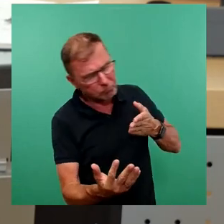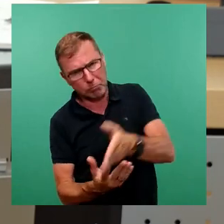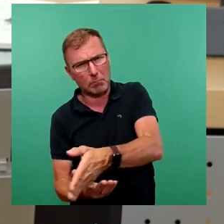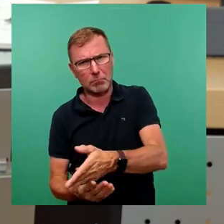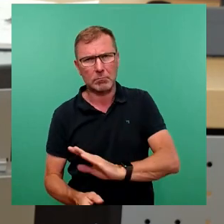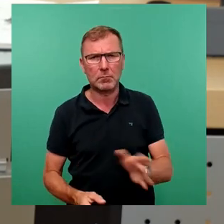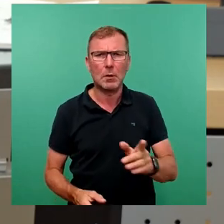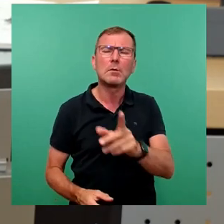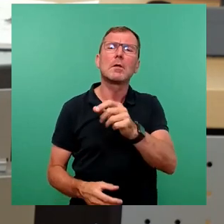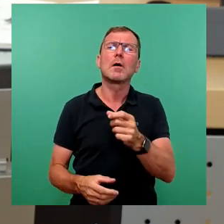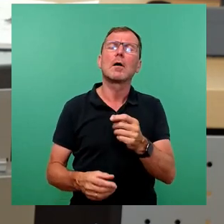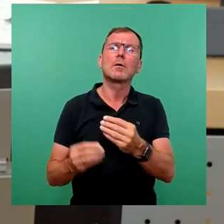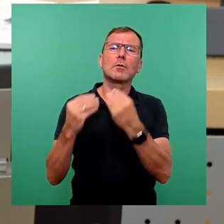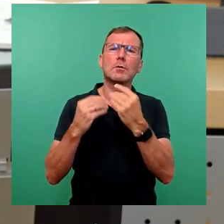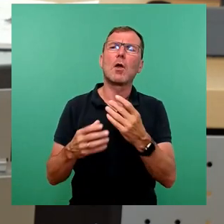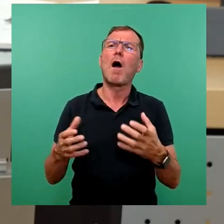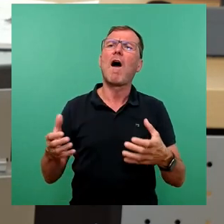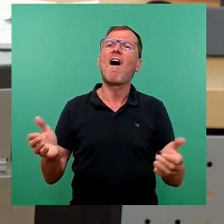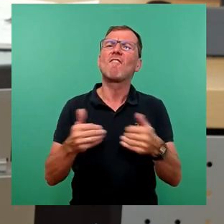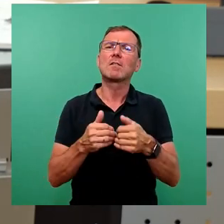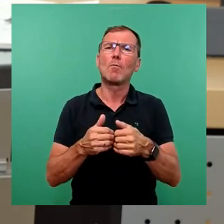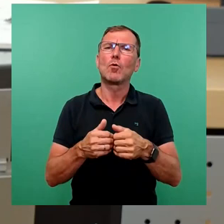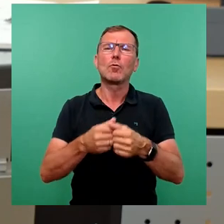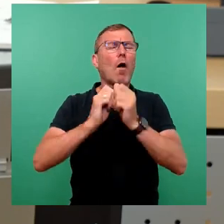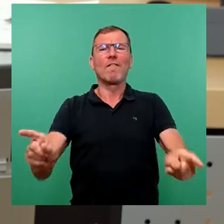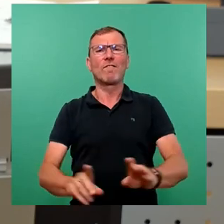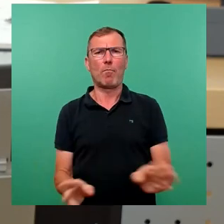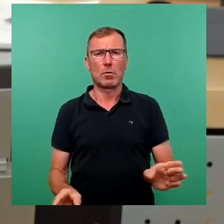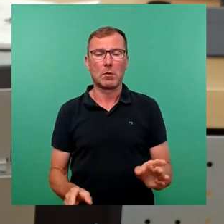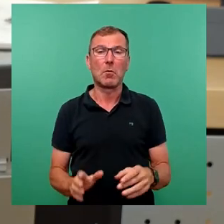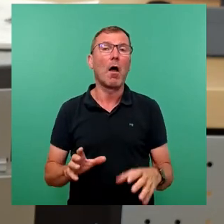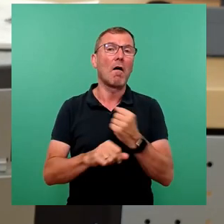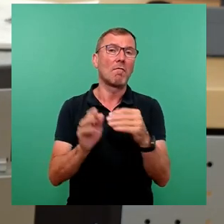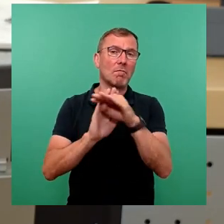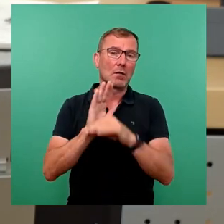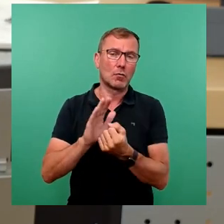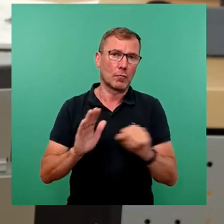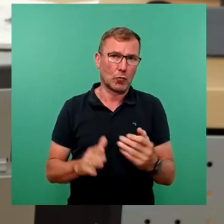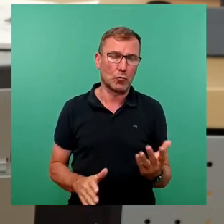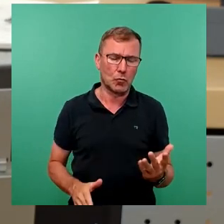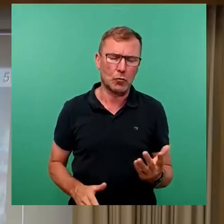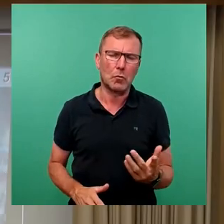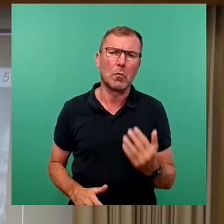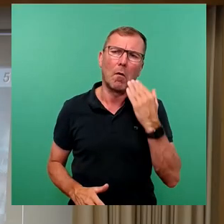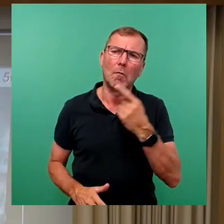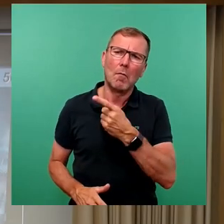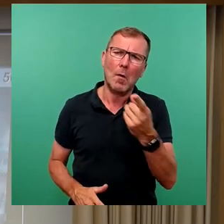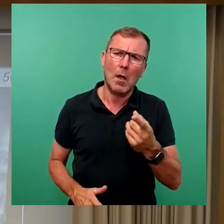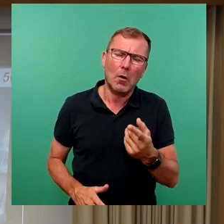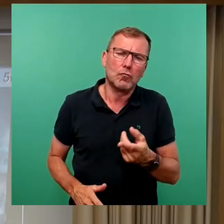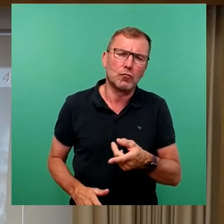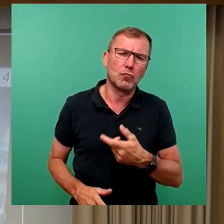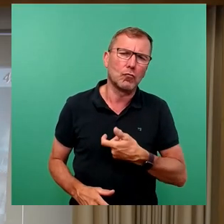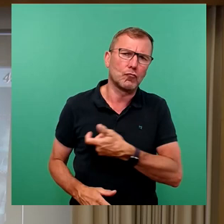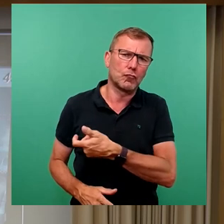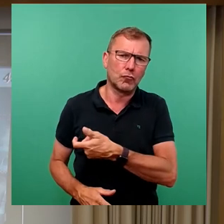und verfassungswidrig an, dass Versammlungen rundheraus verboten würden. Nun ja, wen kümmert's? Ein Mensch und ein